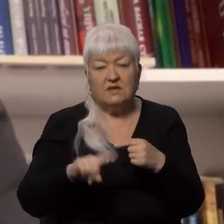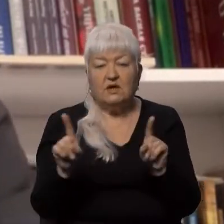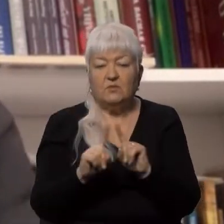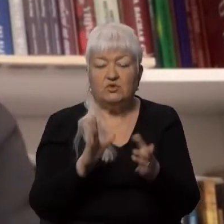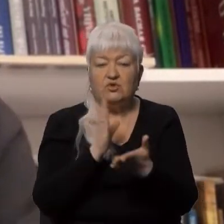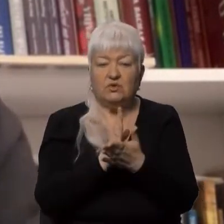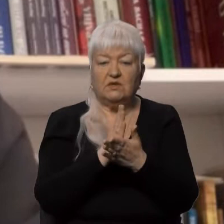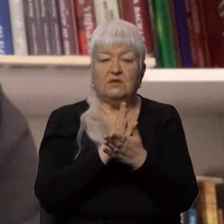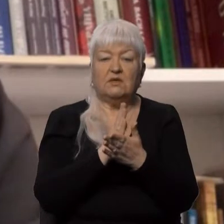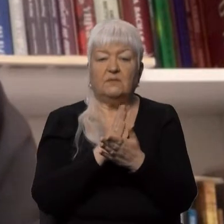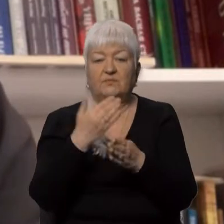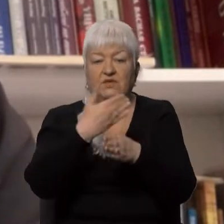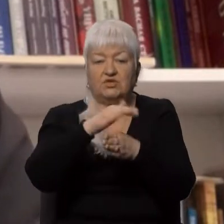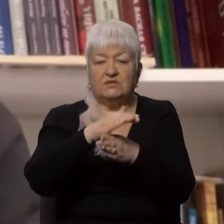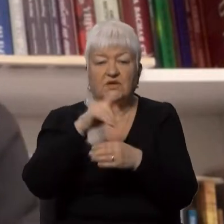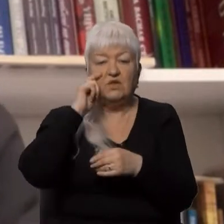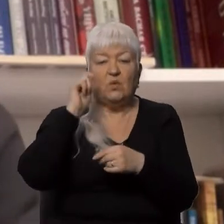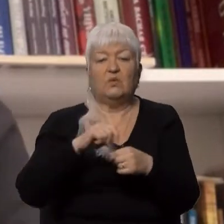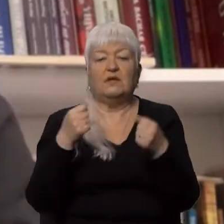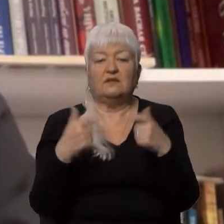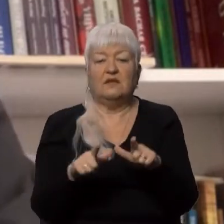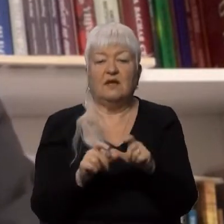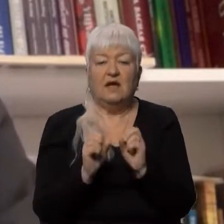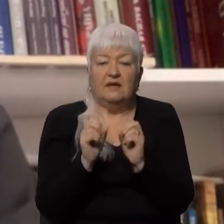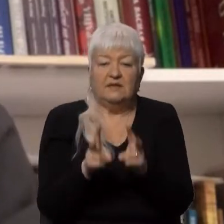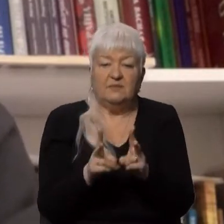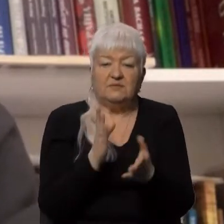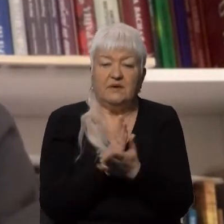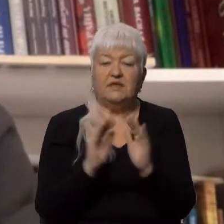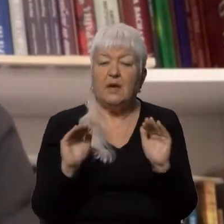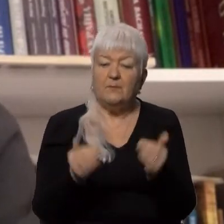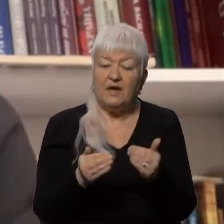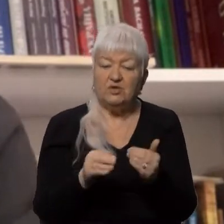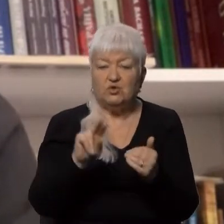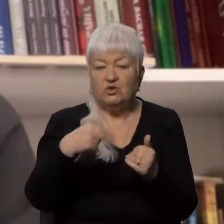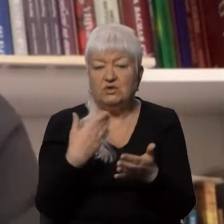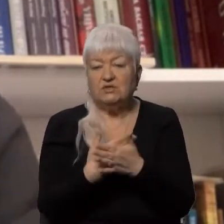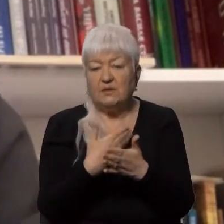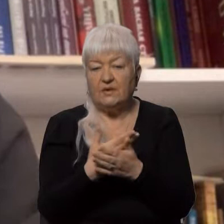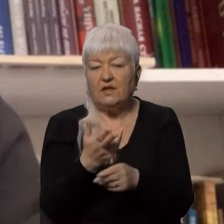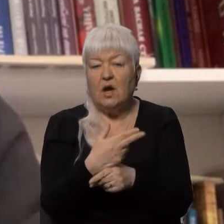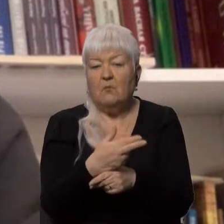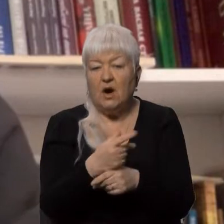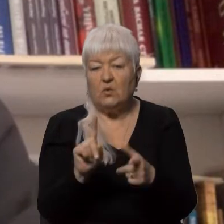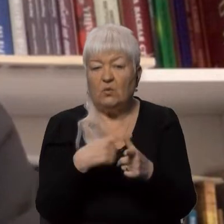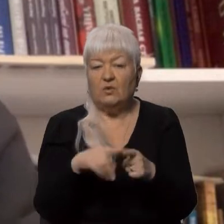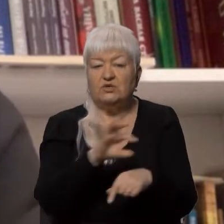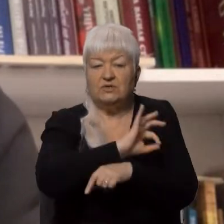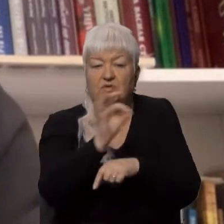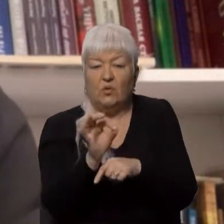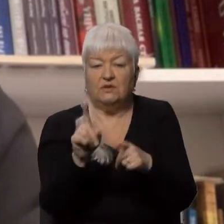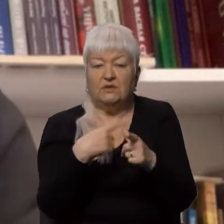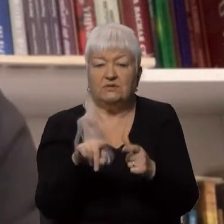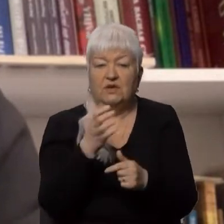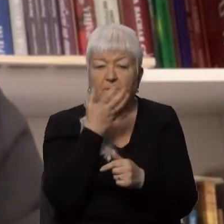України, де небезпека є меншою, ніж, наприклад, в Маріуполі, чи на Сході, чи на Півдні